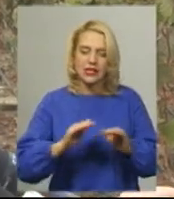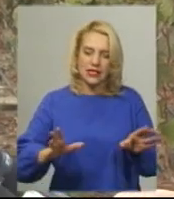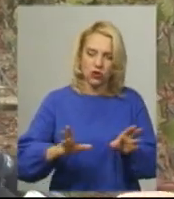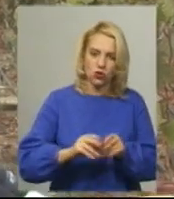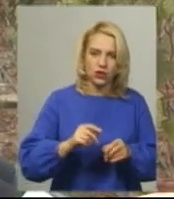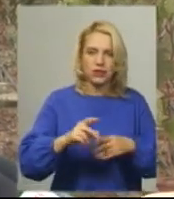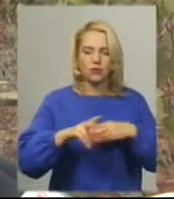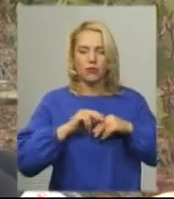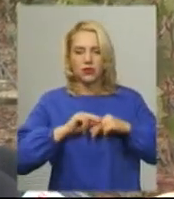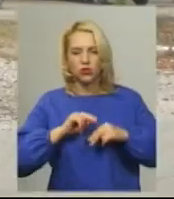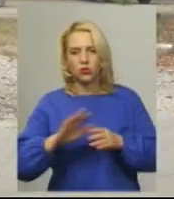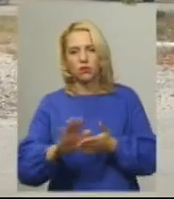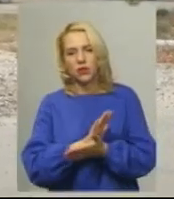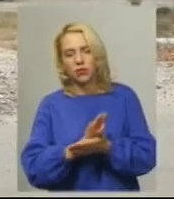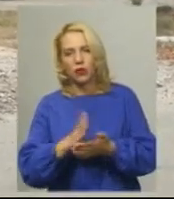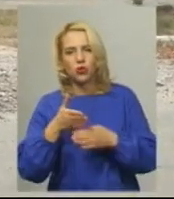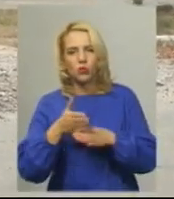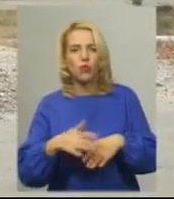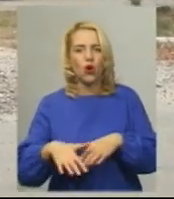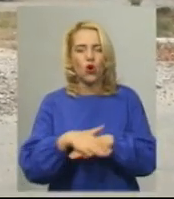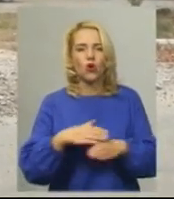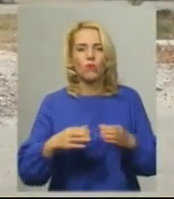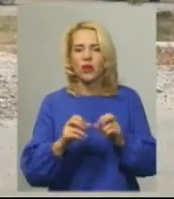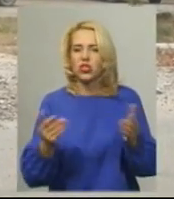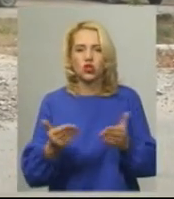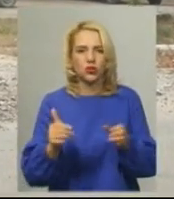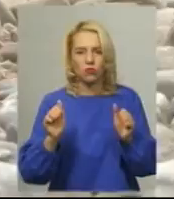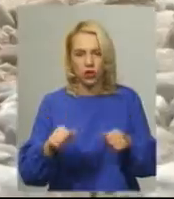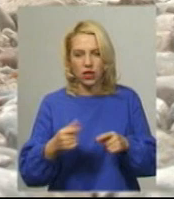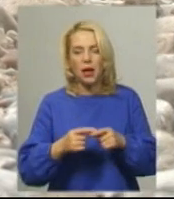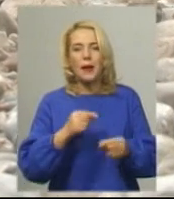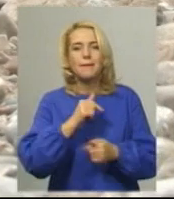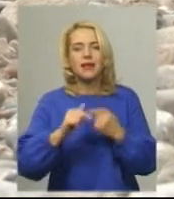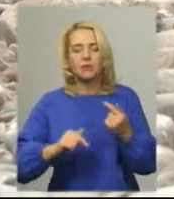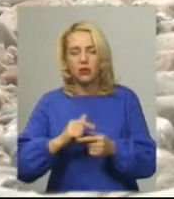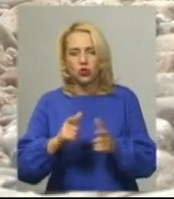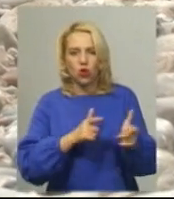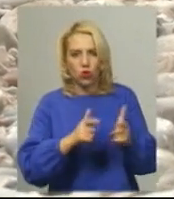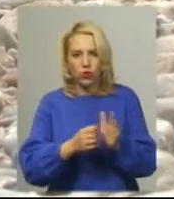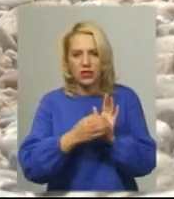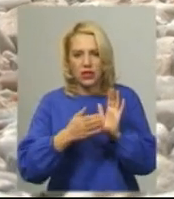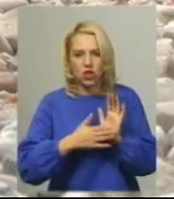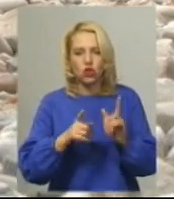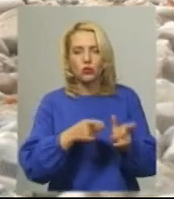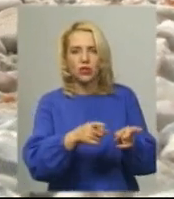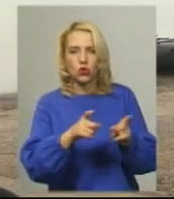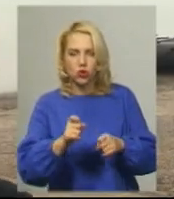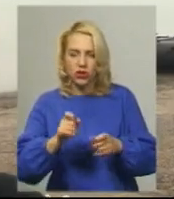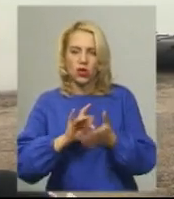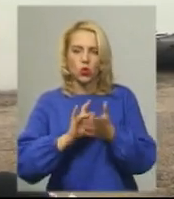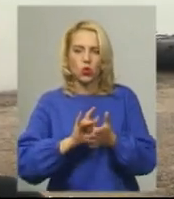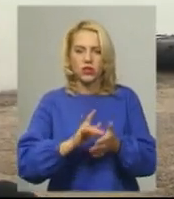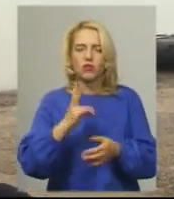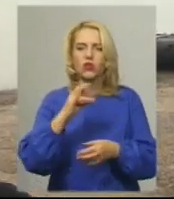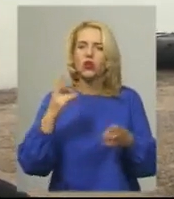допомагаємо громаді, чим можемо. Підприємці готові реєструватися, щоб залучити більше туристів, та потрібно насамперед відремонтувати дорогу, каже власниця